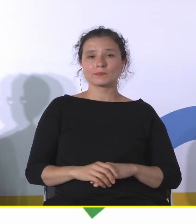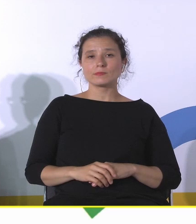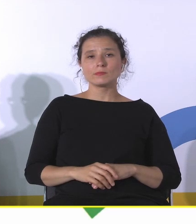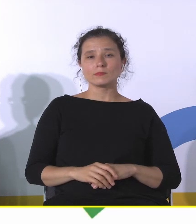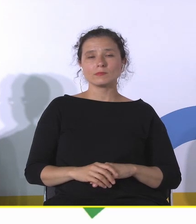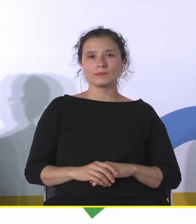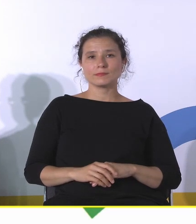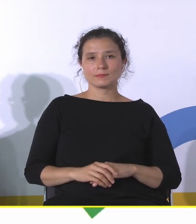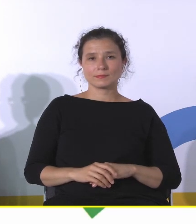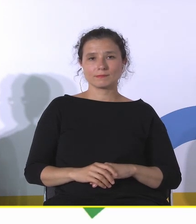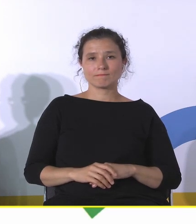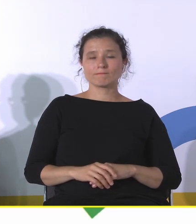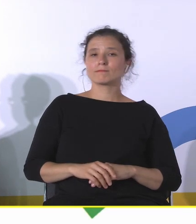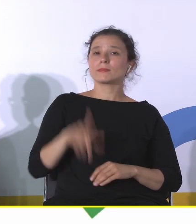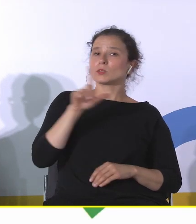Społeczeństwo.